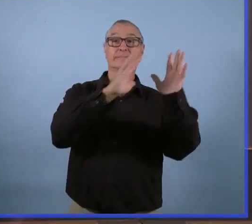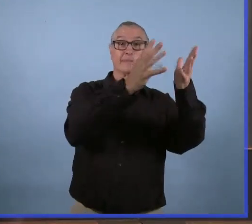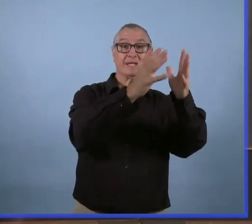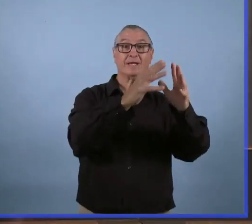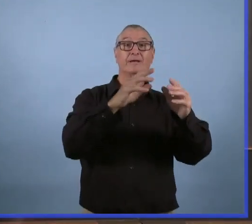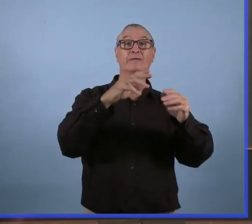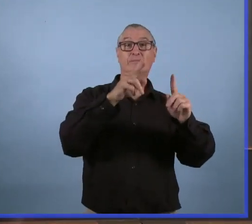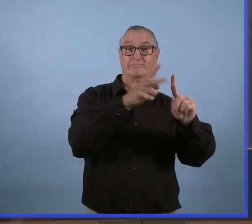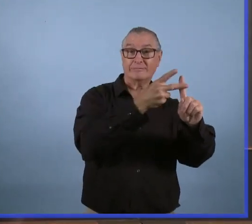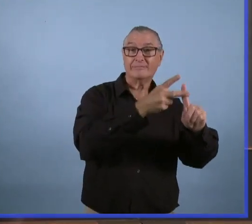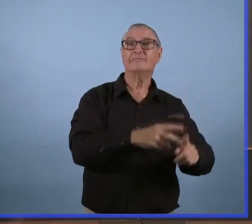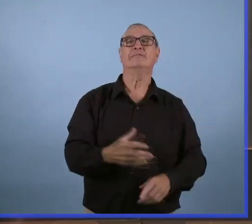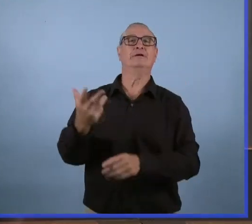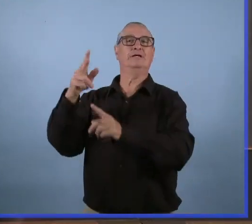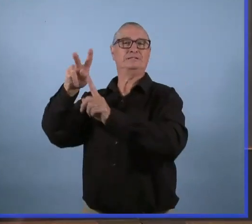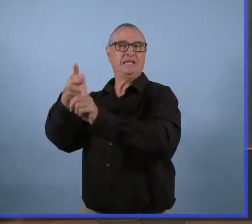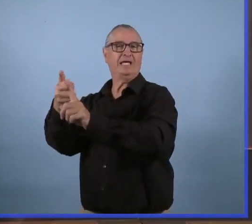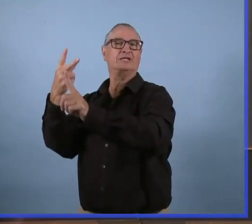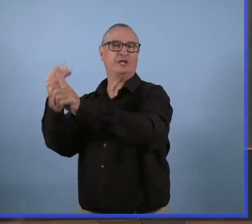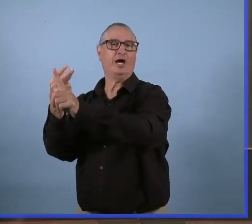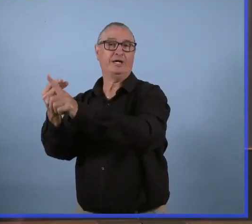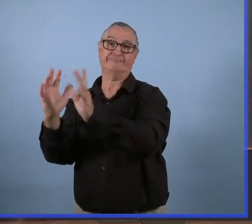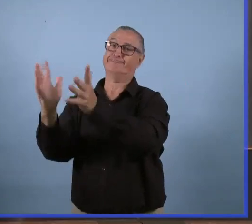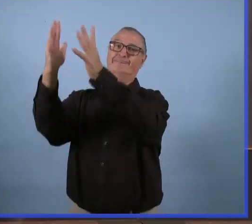rendez-vous pour votre deuxième dose. Quand vous le pouvez.